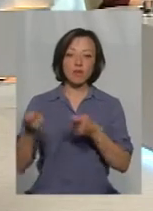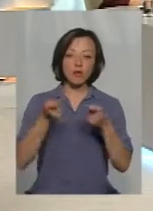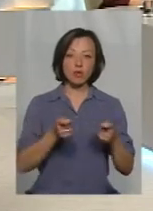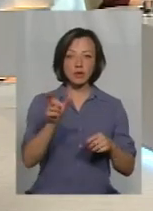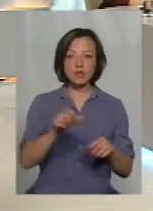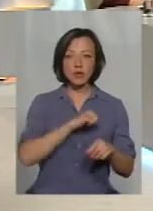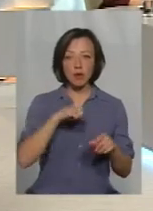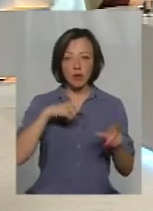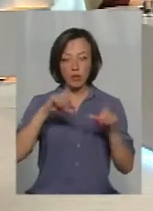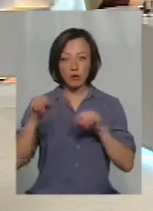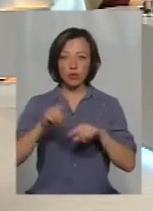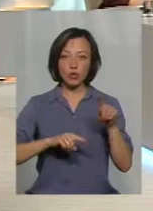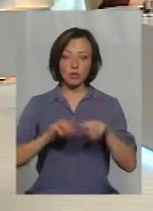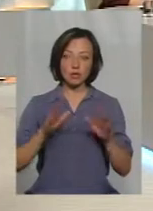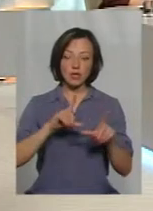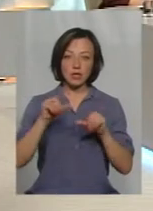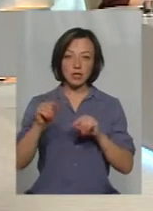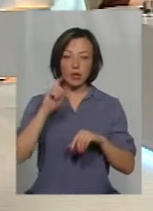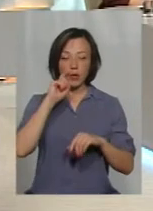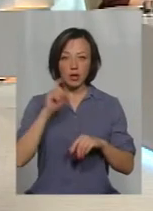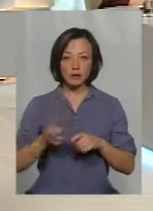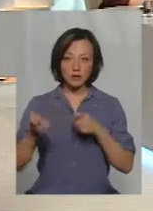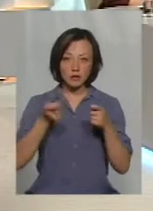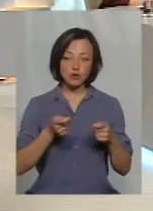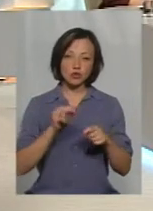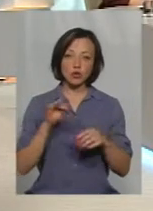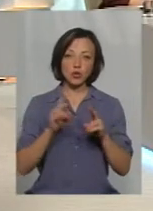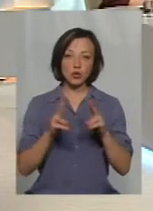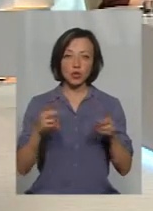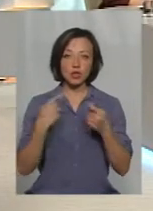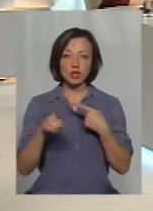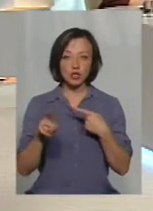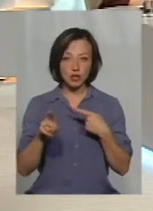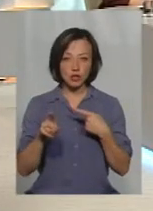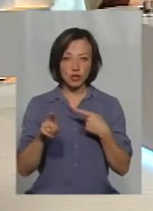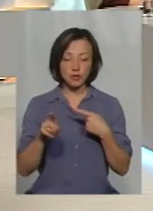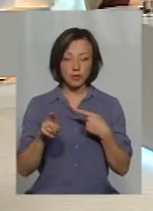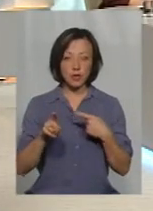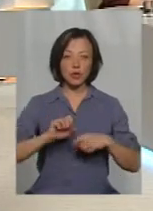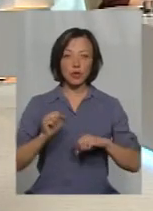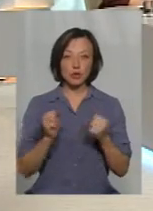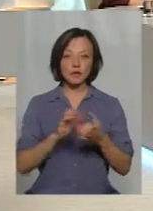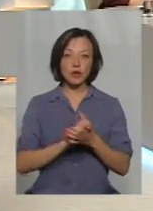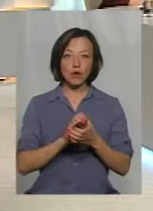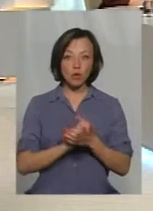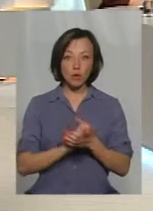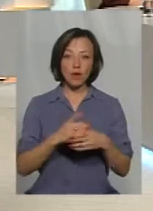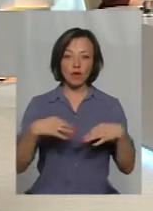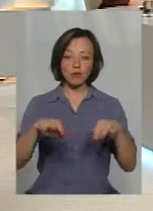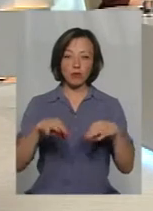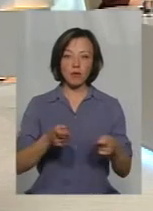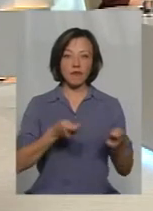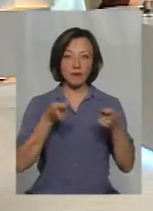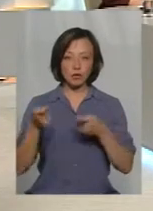поїде сама, чи ці родичі будуть їхати на Україну і привезуть, чи хтось із інших друзів, знайомих такий автомобіль